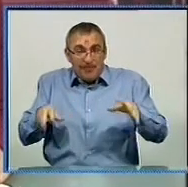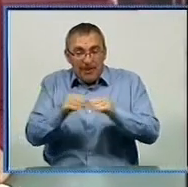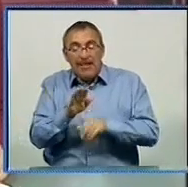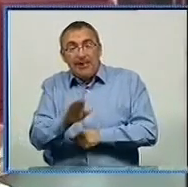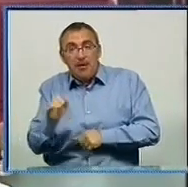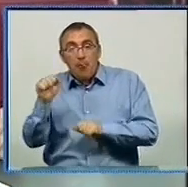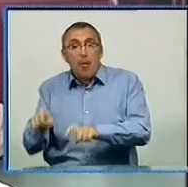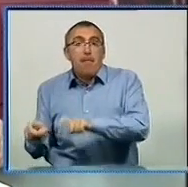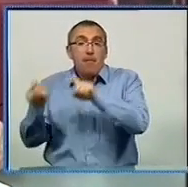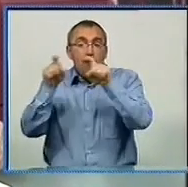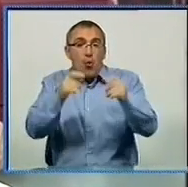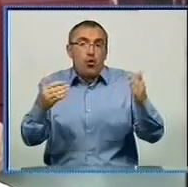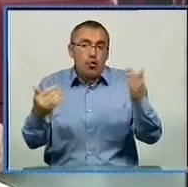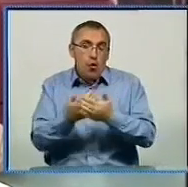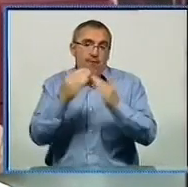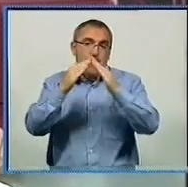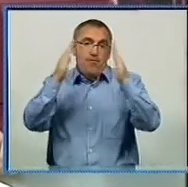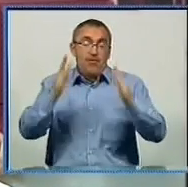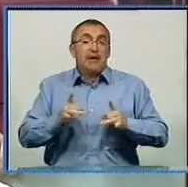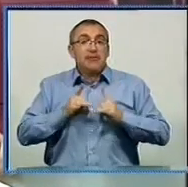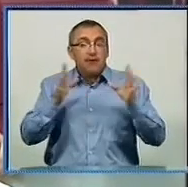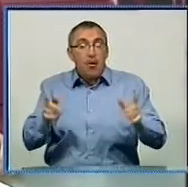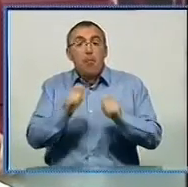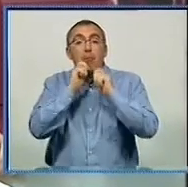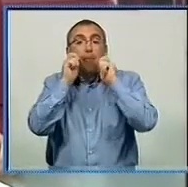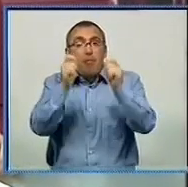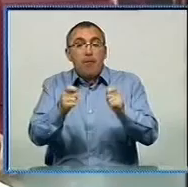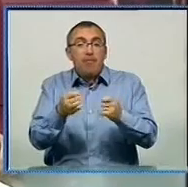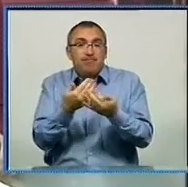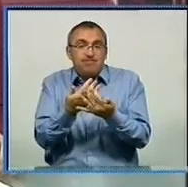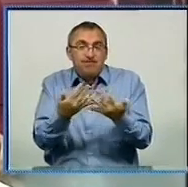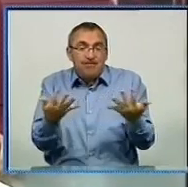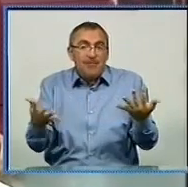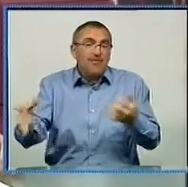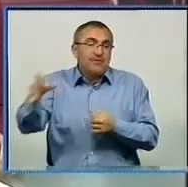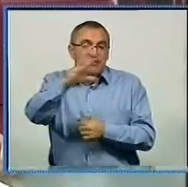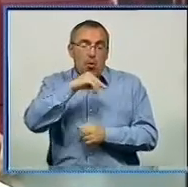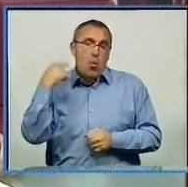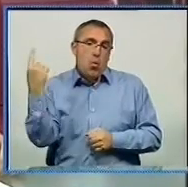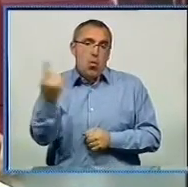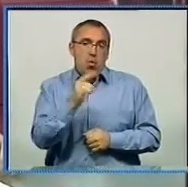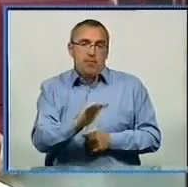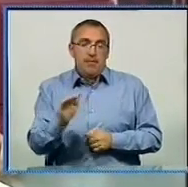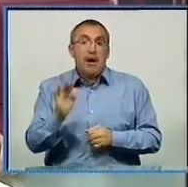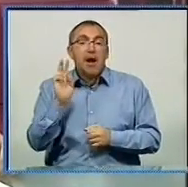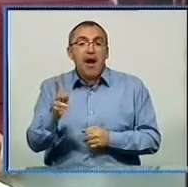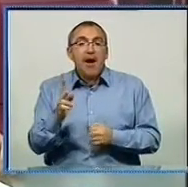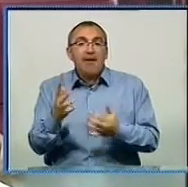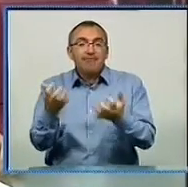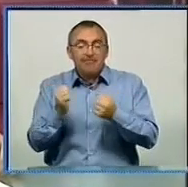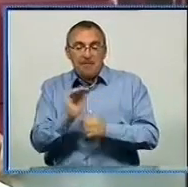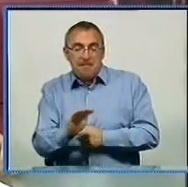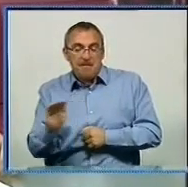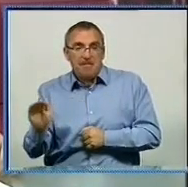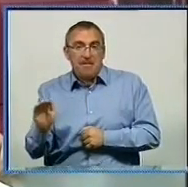зможе переїхати у нове помешкання. У свято ж подарунки отримали безліч малих зі всієї області. Як вітали підростаючі покоління у